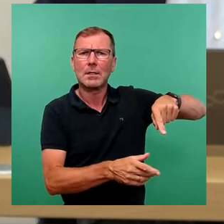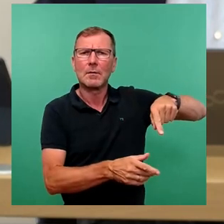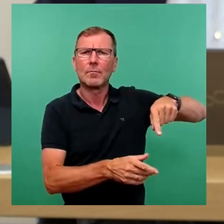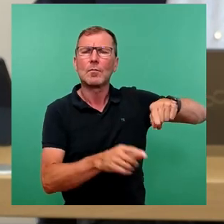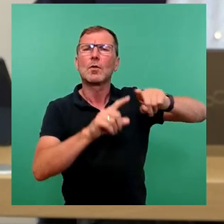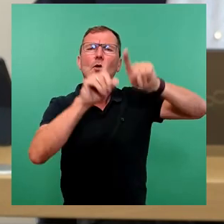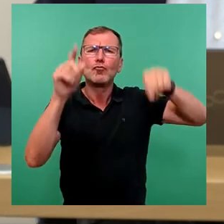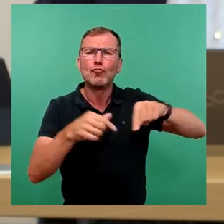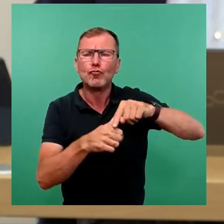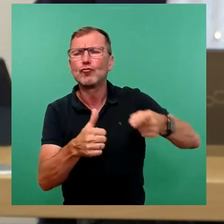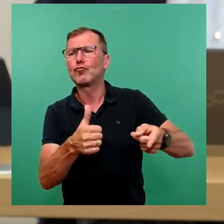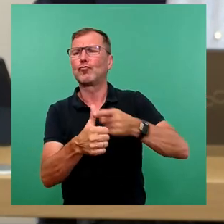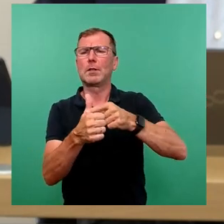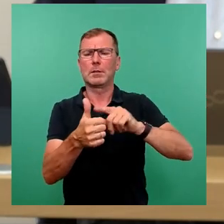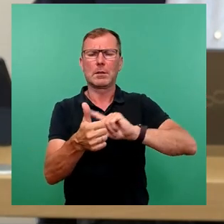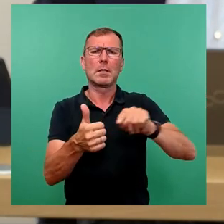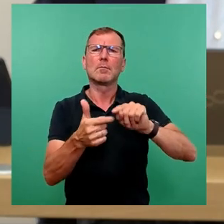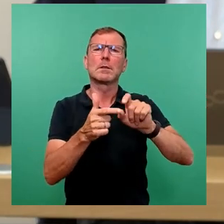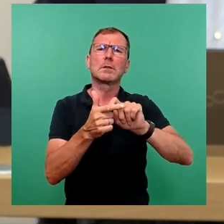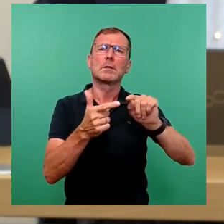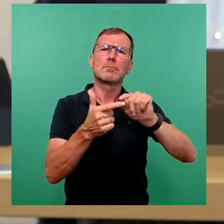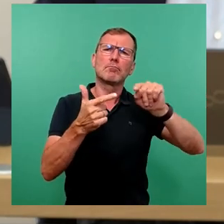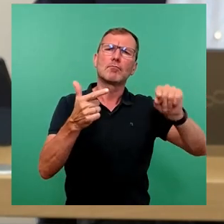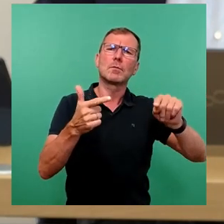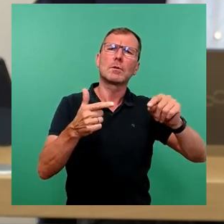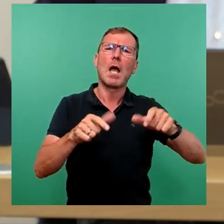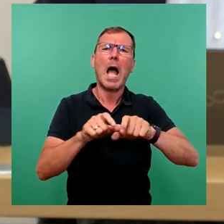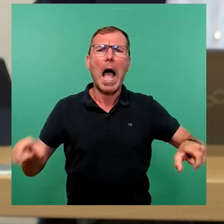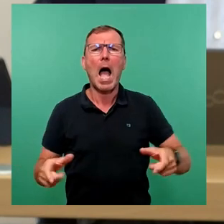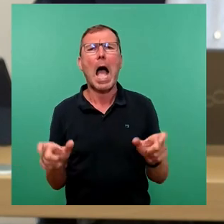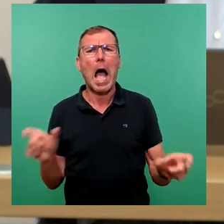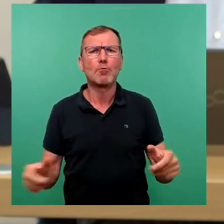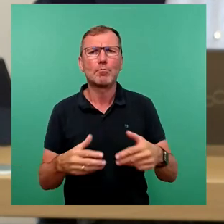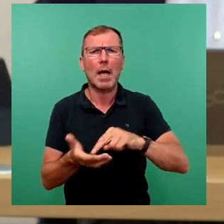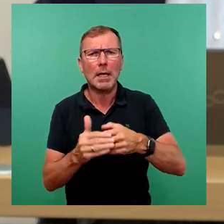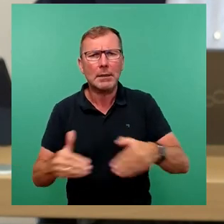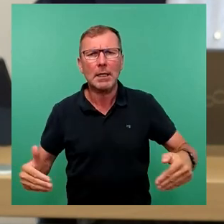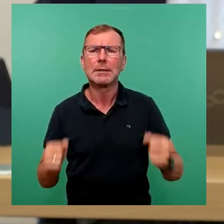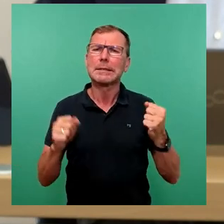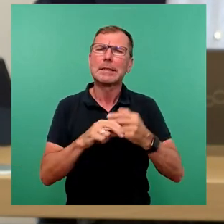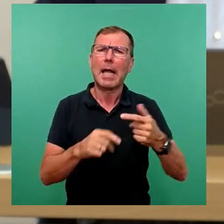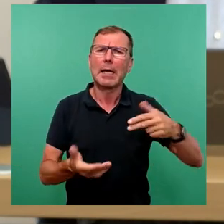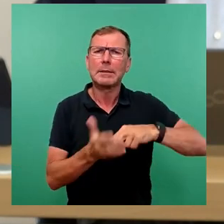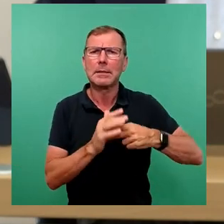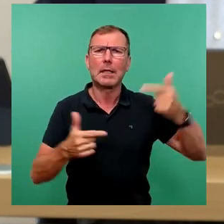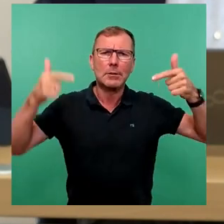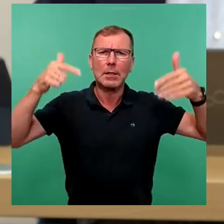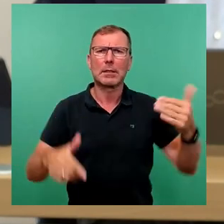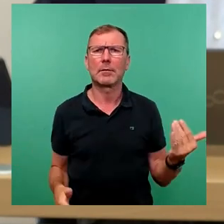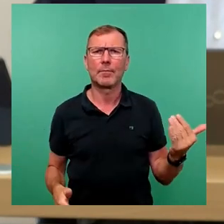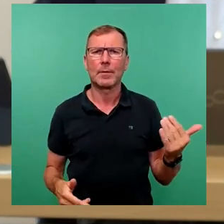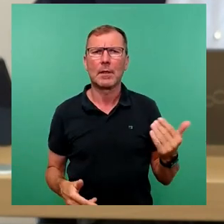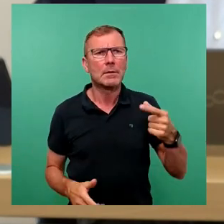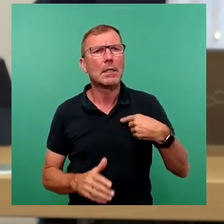angefangen bis eben hin zur Absperrtechnik, zur Sicherheitstechnik, daraus ein